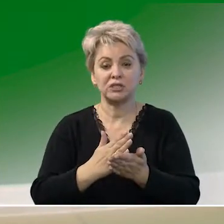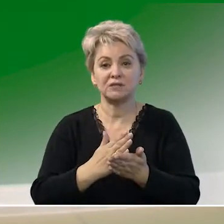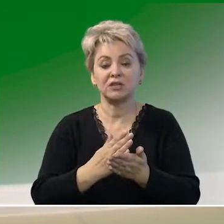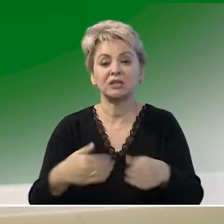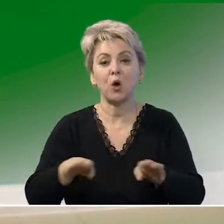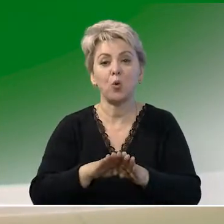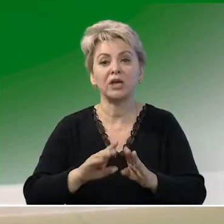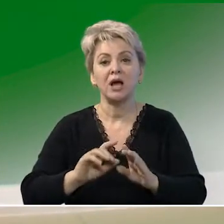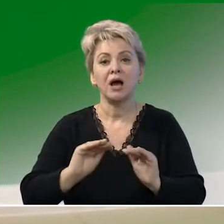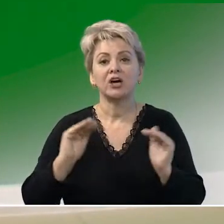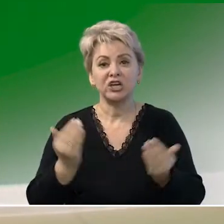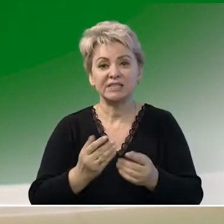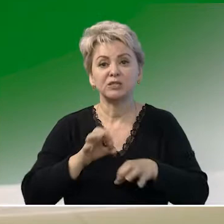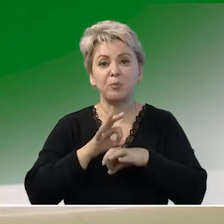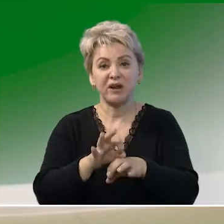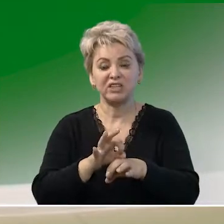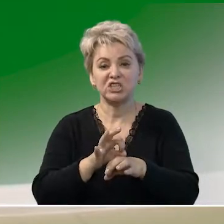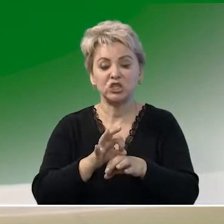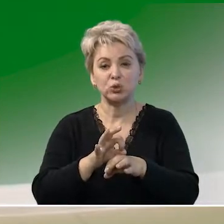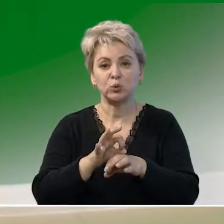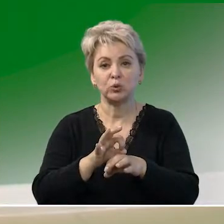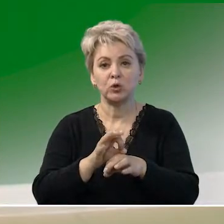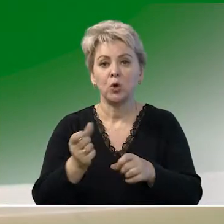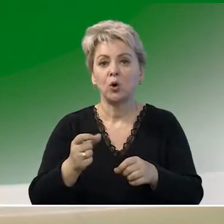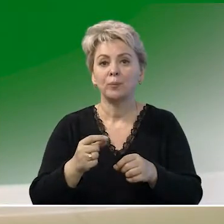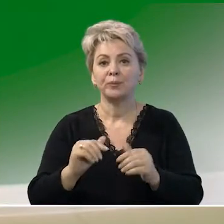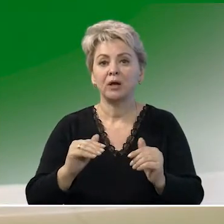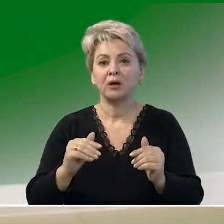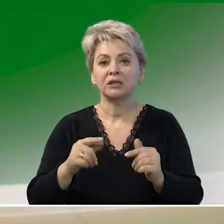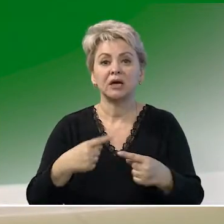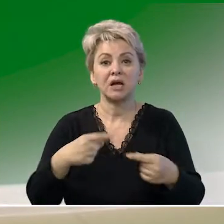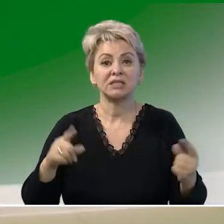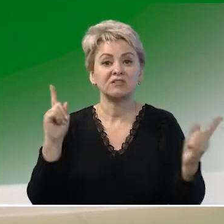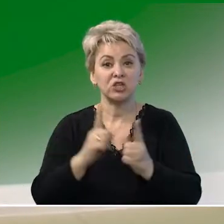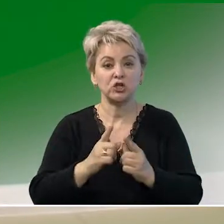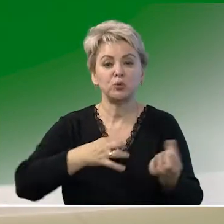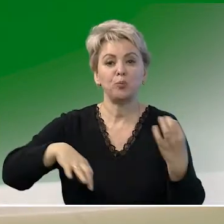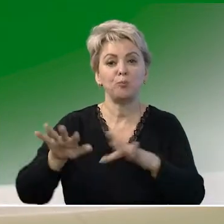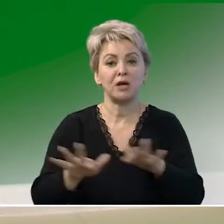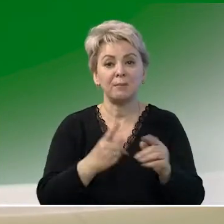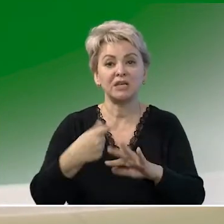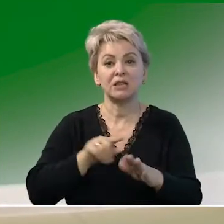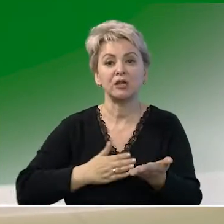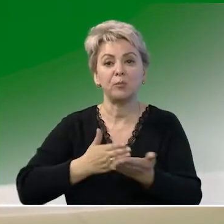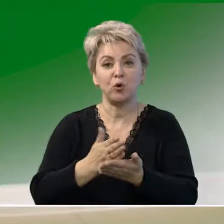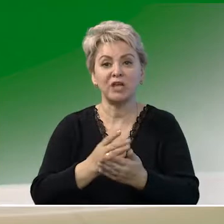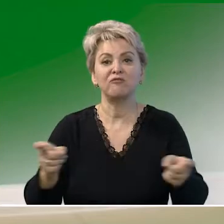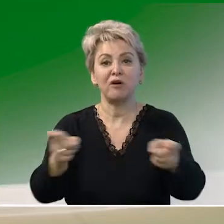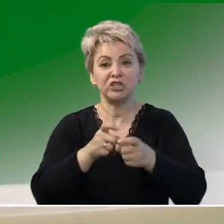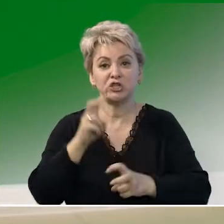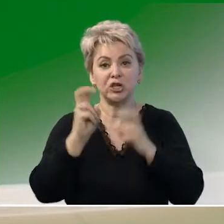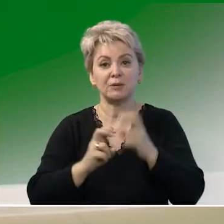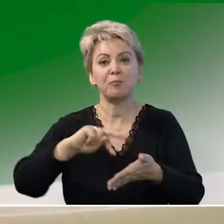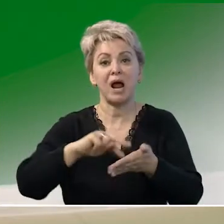коронакризис по проведению очных мероприятий, направленных на вовлечение